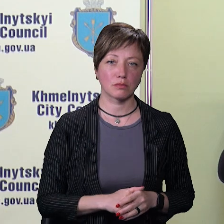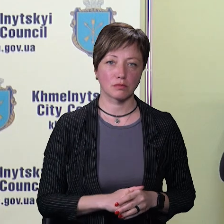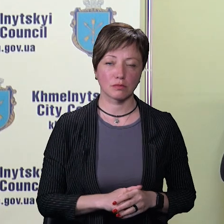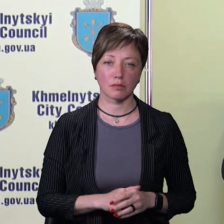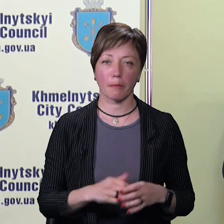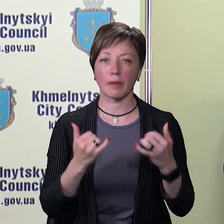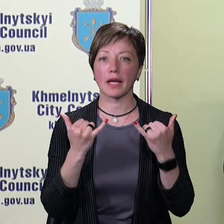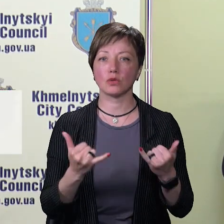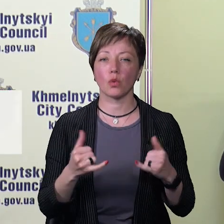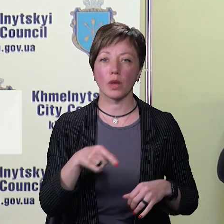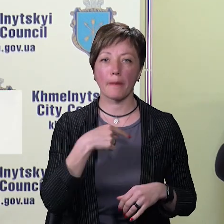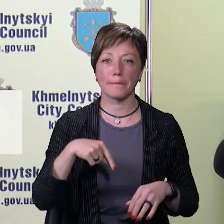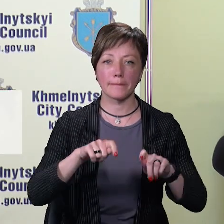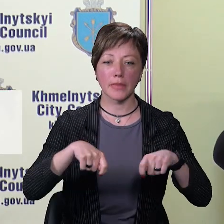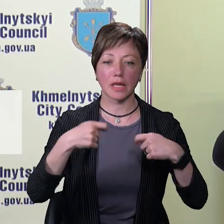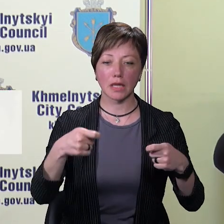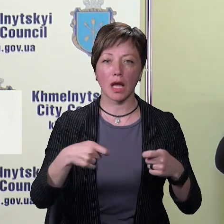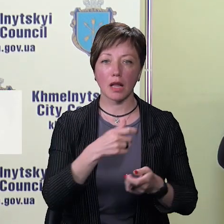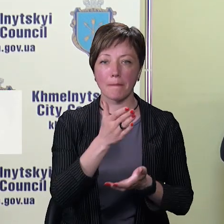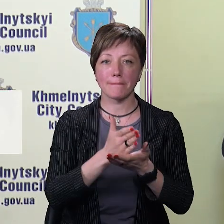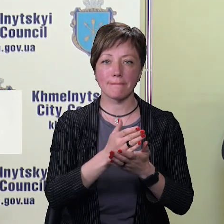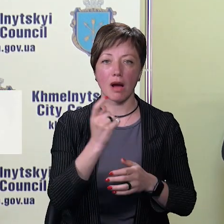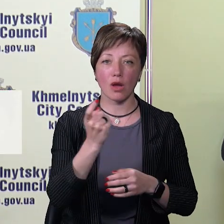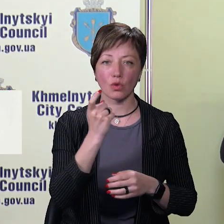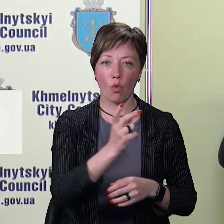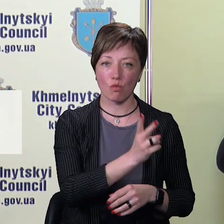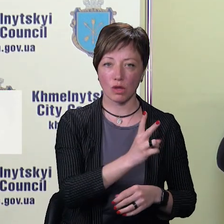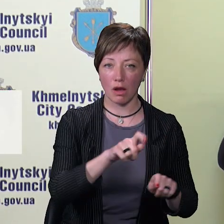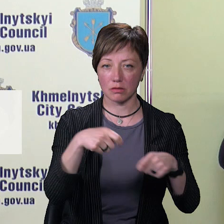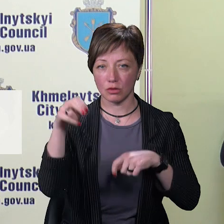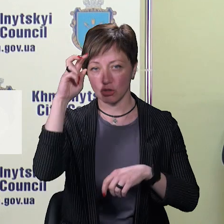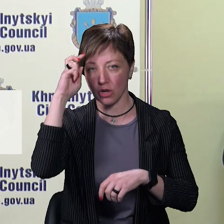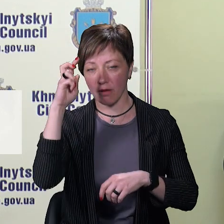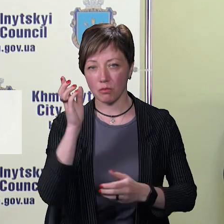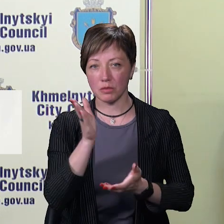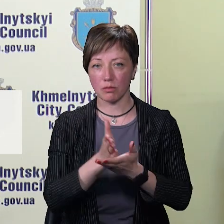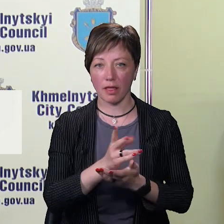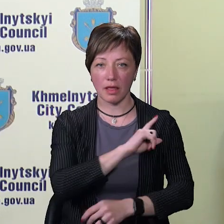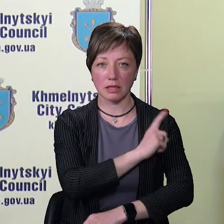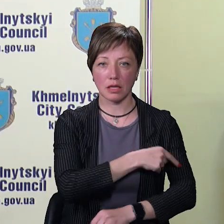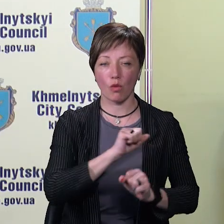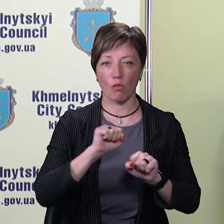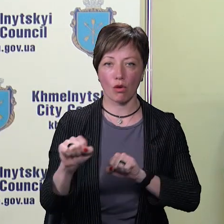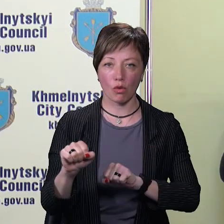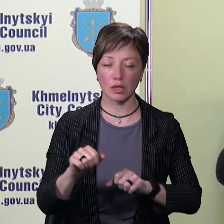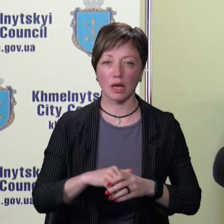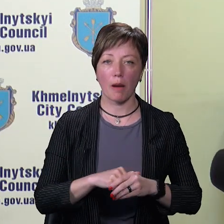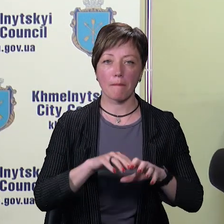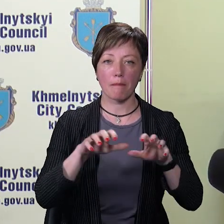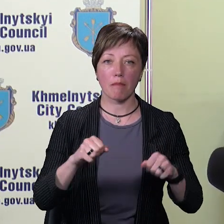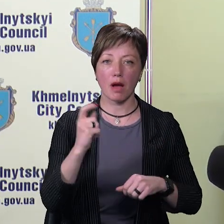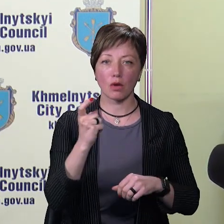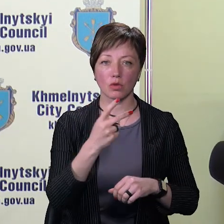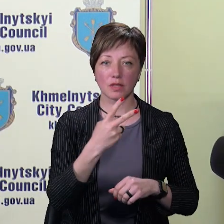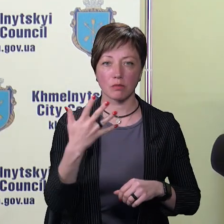Сьогодні ми передали майно з комунальної власності державну, тобто безпосередньо на сили оборони, майно на